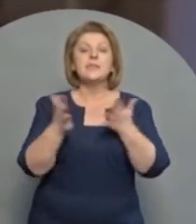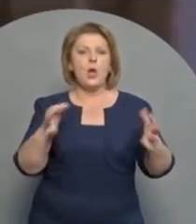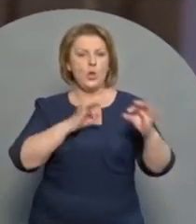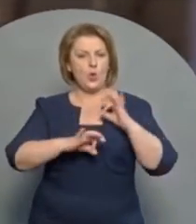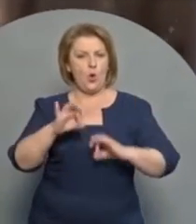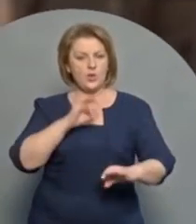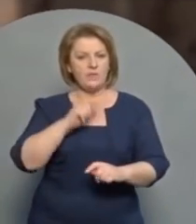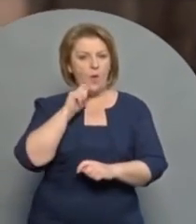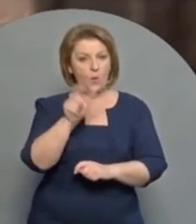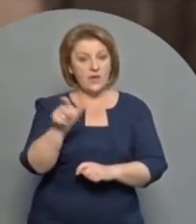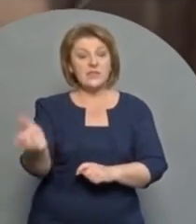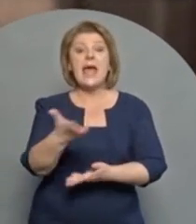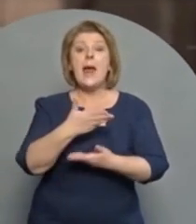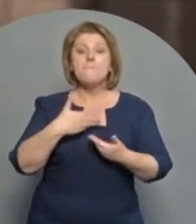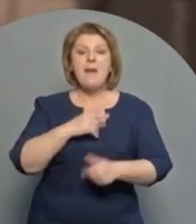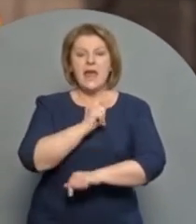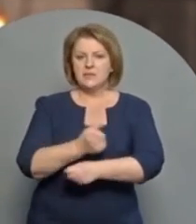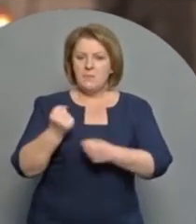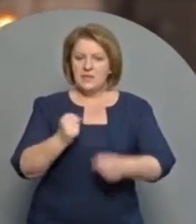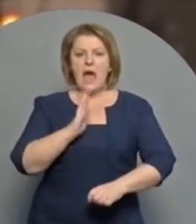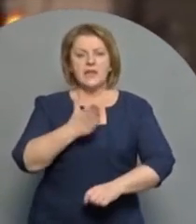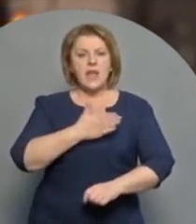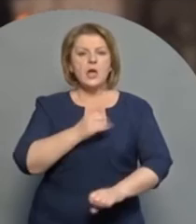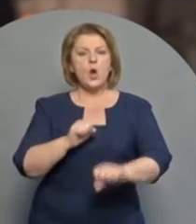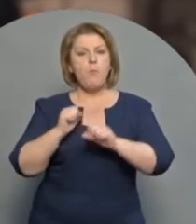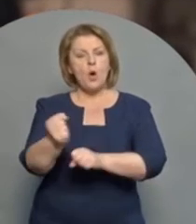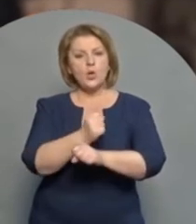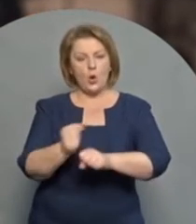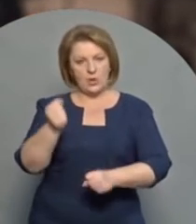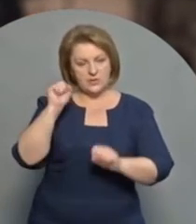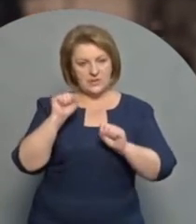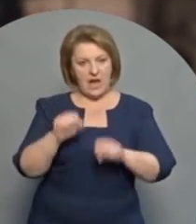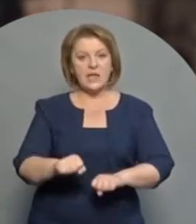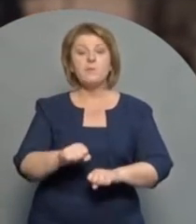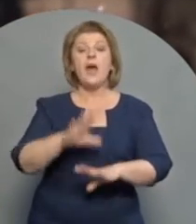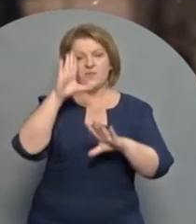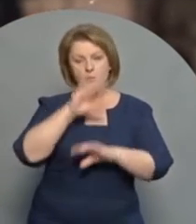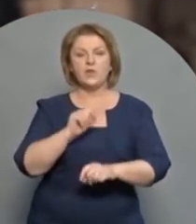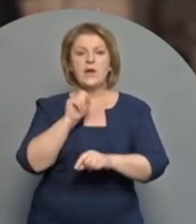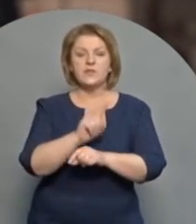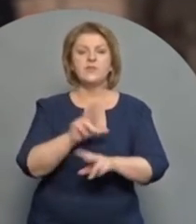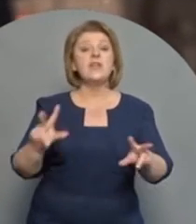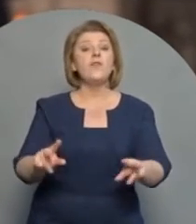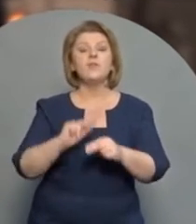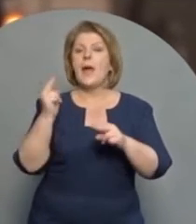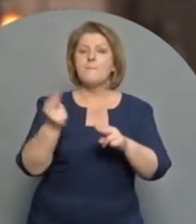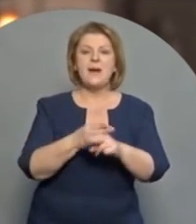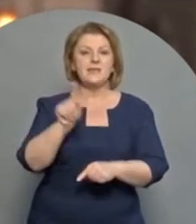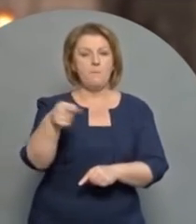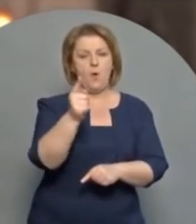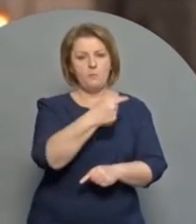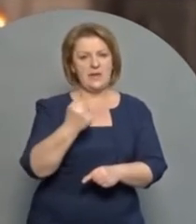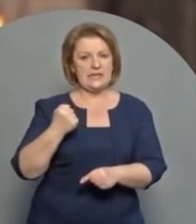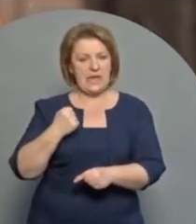на збільшення доходів українців. Ми зміцнили нашу обороноздатність. І впоратися із завданням вдалося